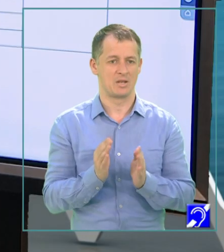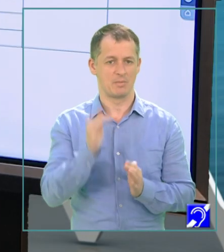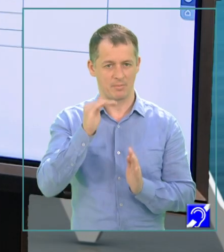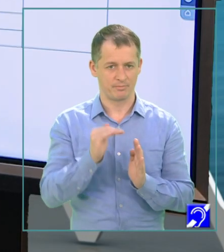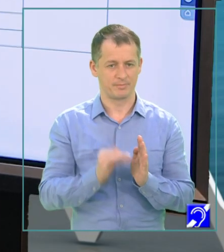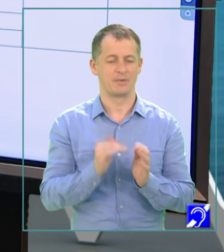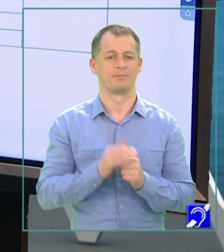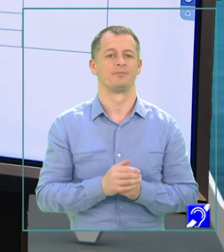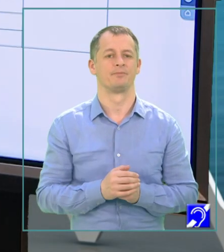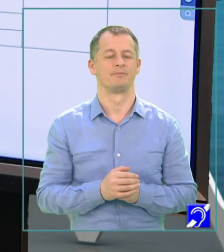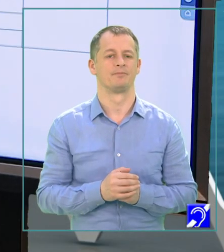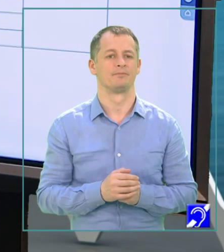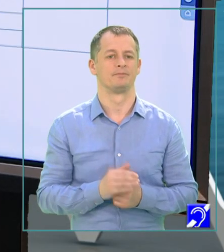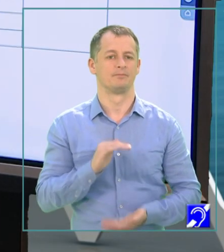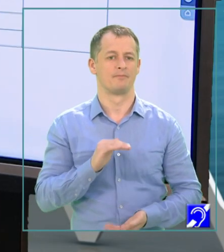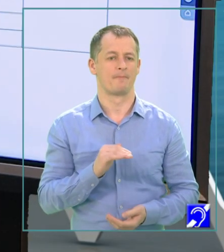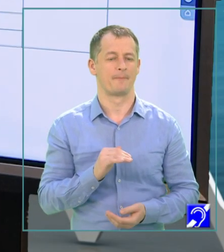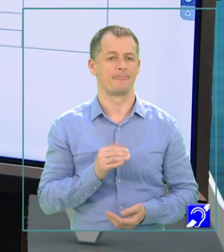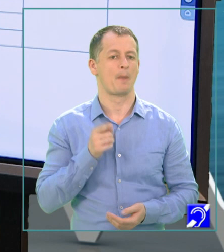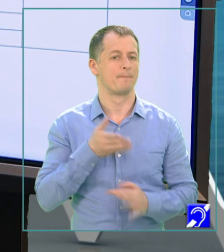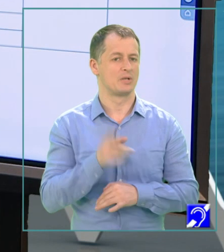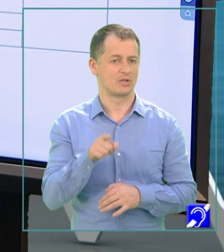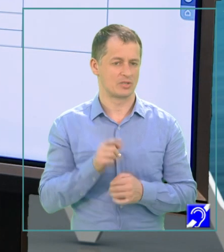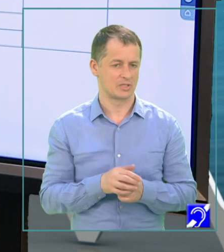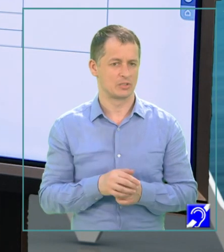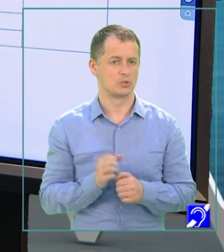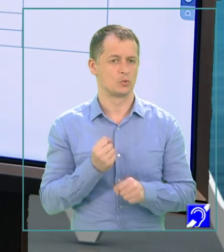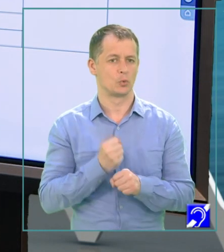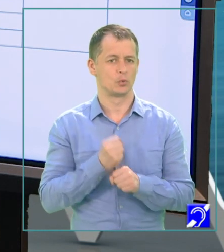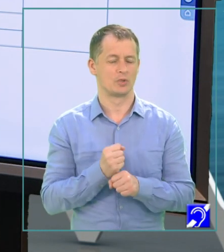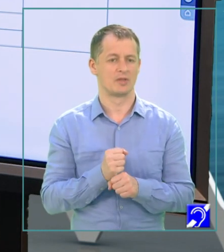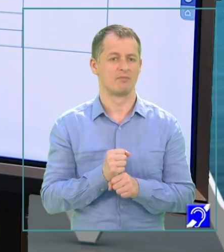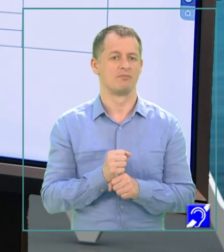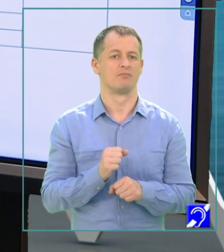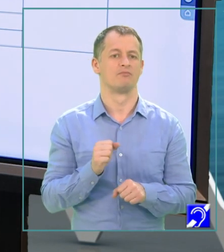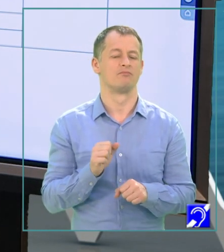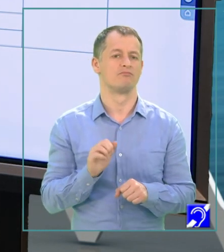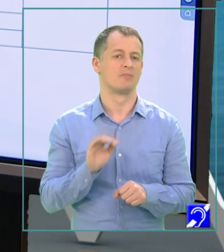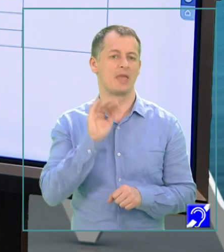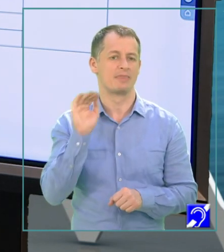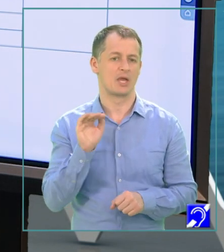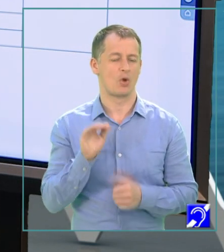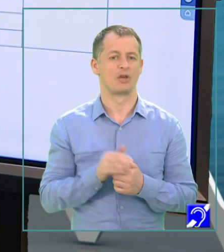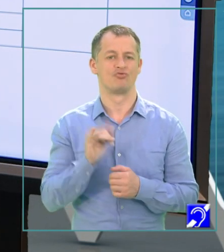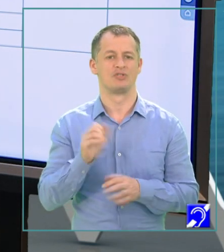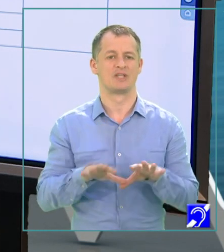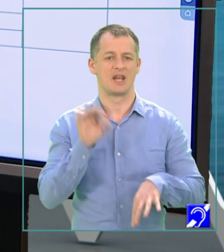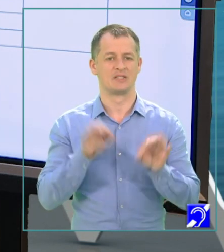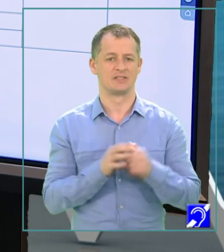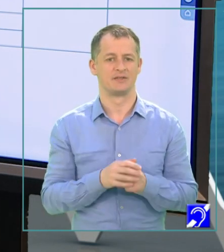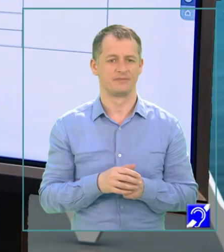această structură de interogare și de selecție dacă cif min este mai mare decât